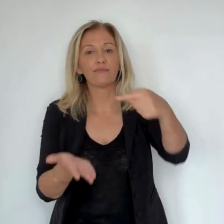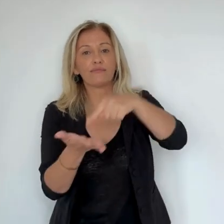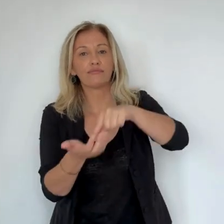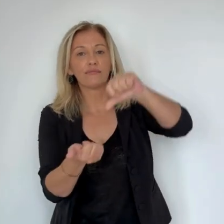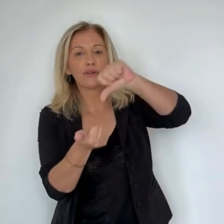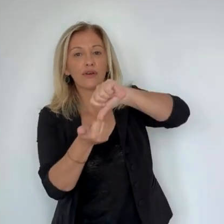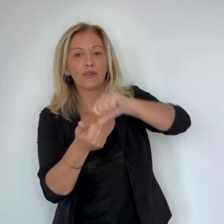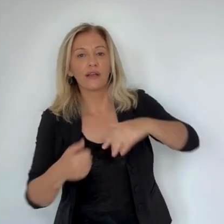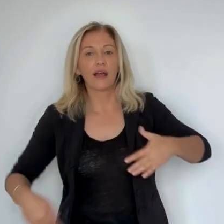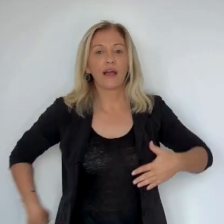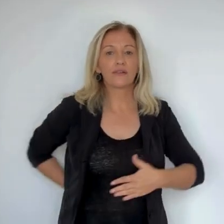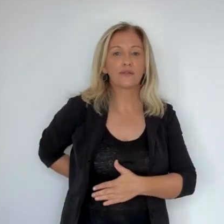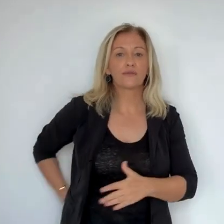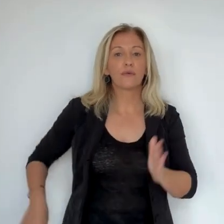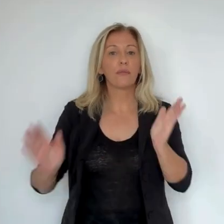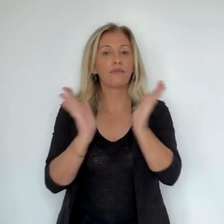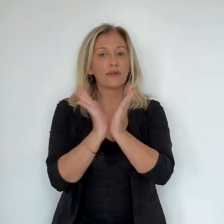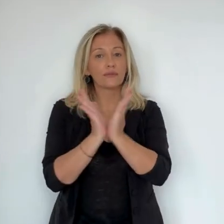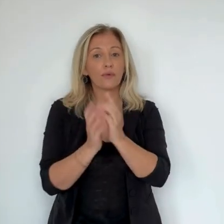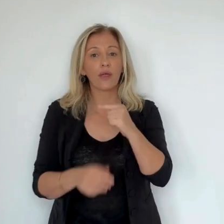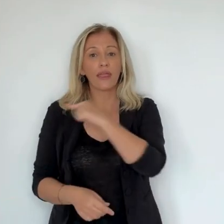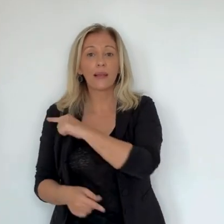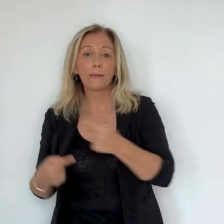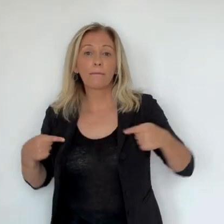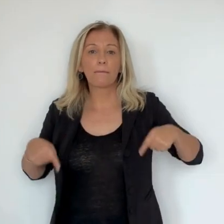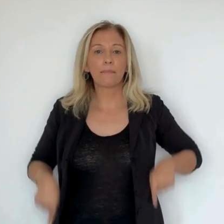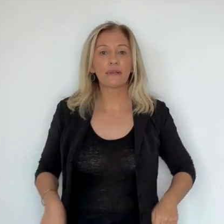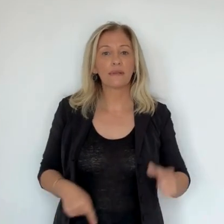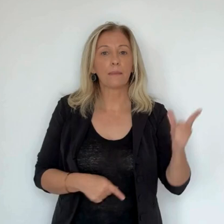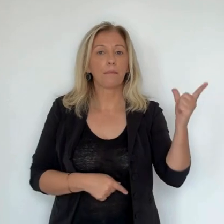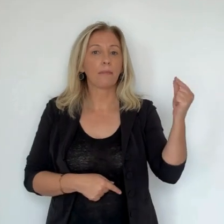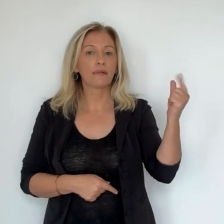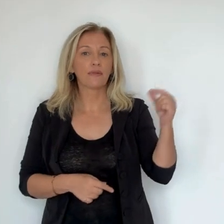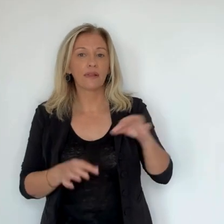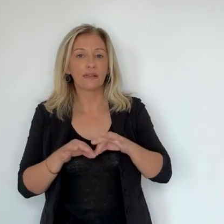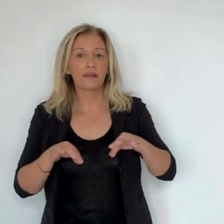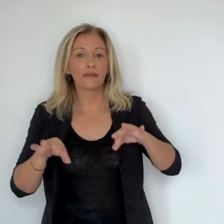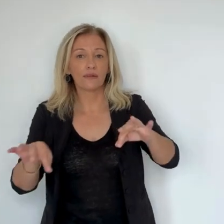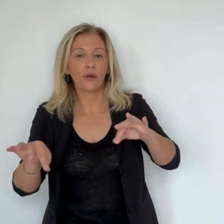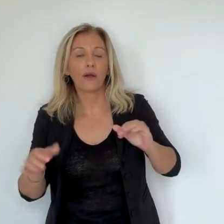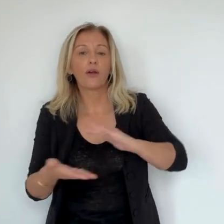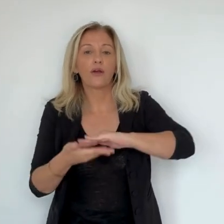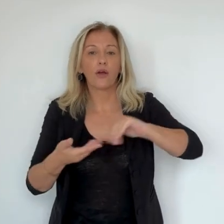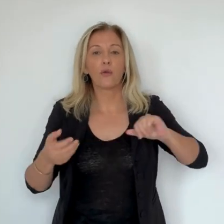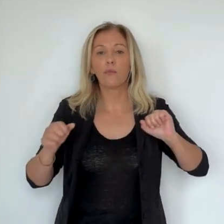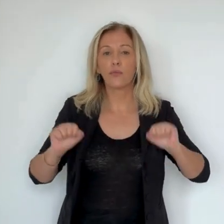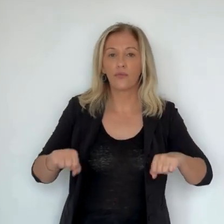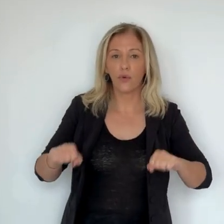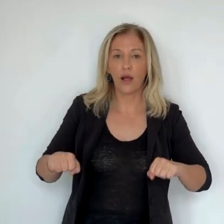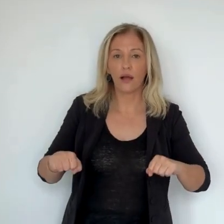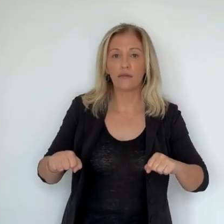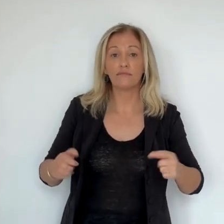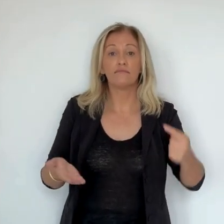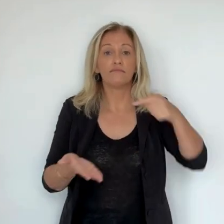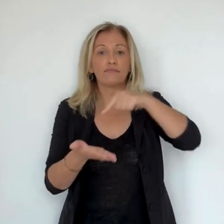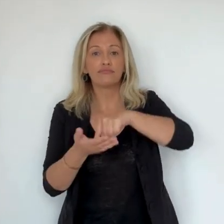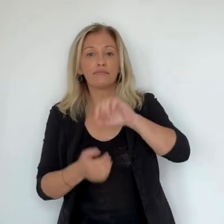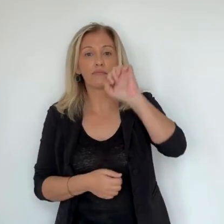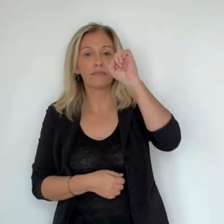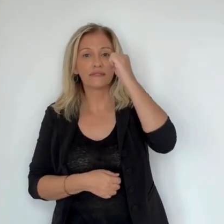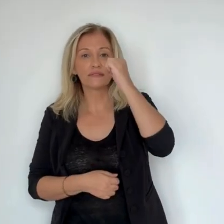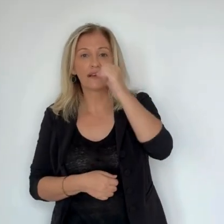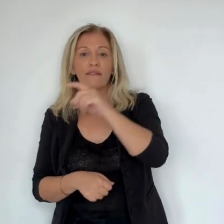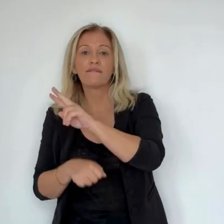partenariat avec les territoires et de la décentralisation s'est rendue à la Chambre de Commerce et d'Industrie pour y rencontrer les acteurs socio